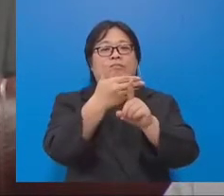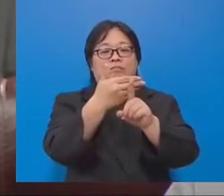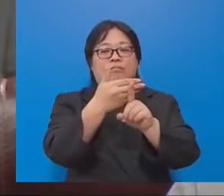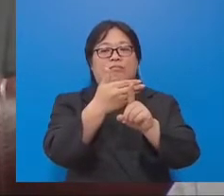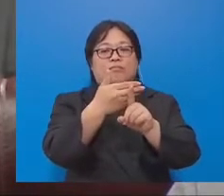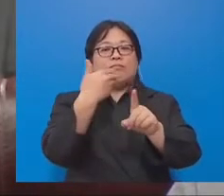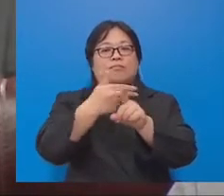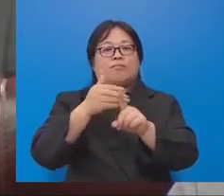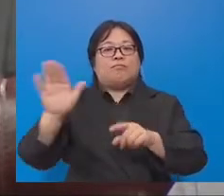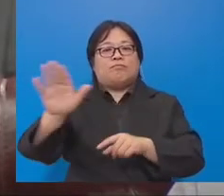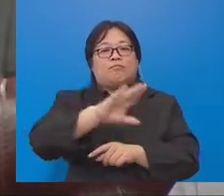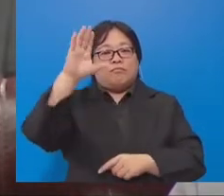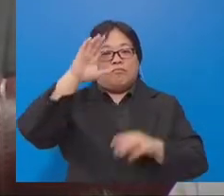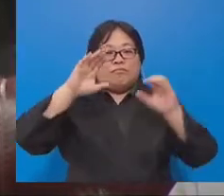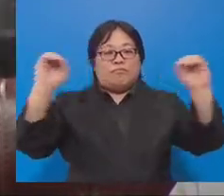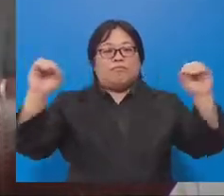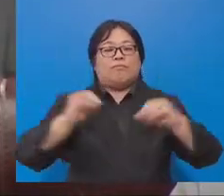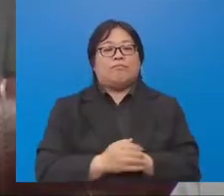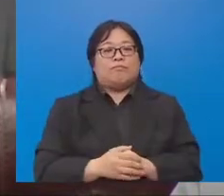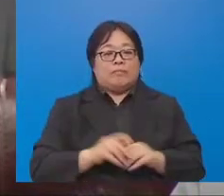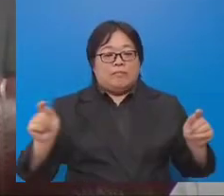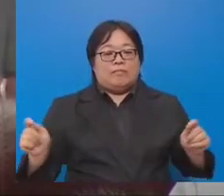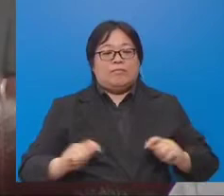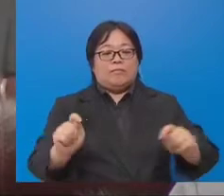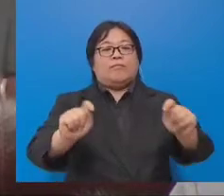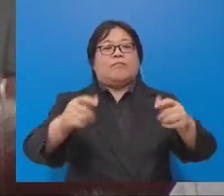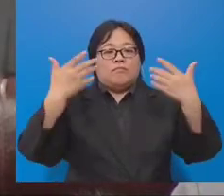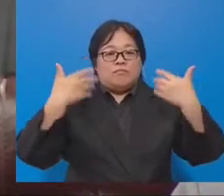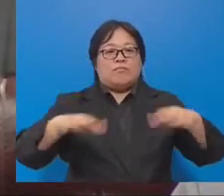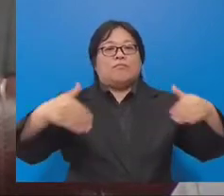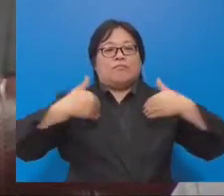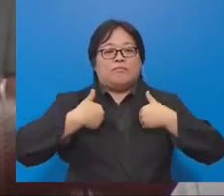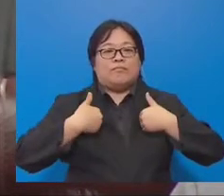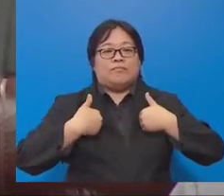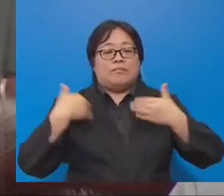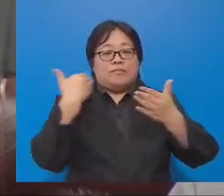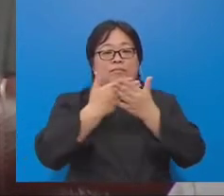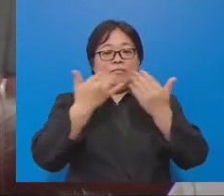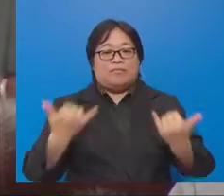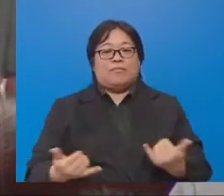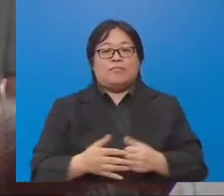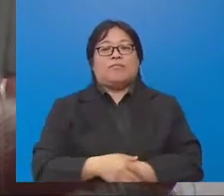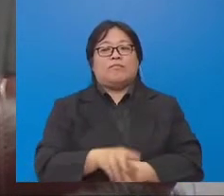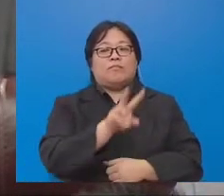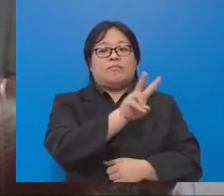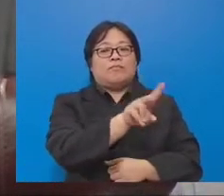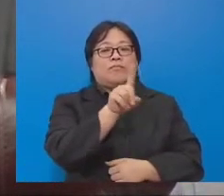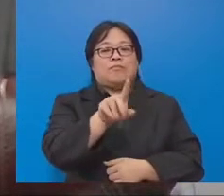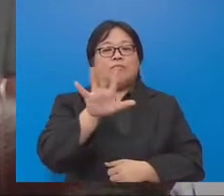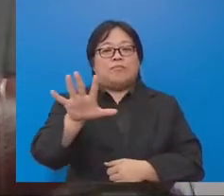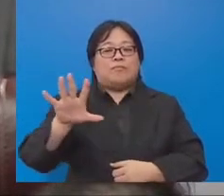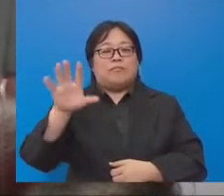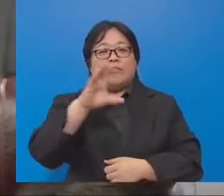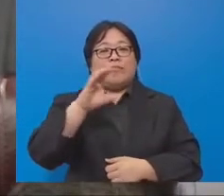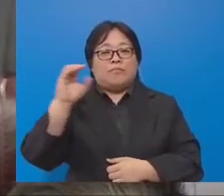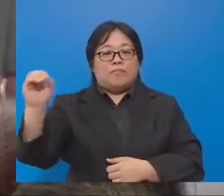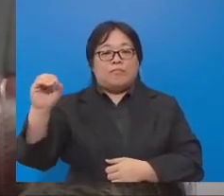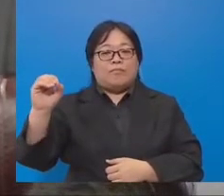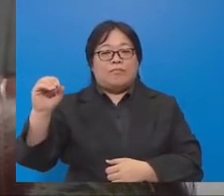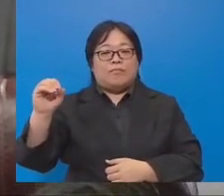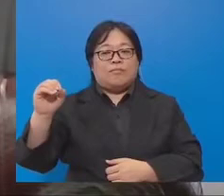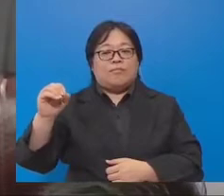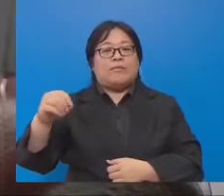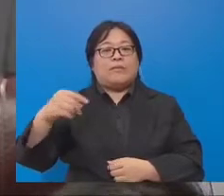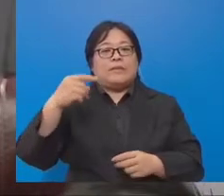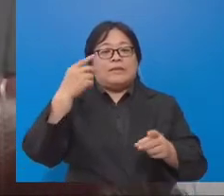oleh majikan mereka. Tindakan serta-merta telah diambil iaitu sehingga kini selamai 215 majikan telah